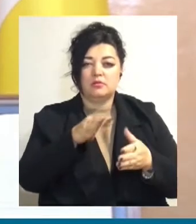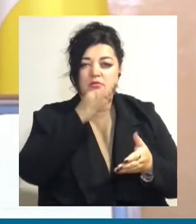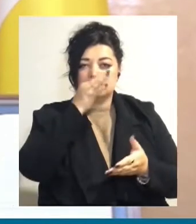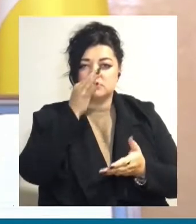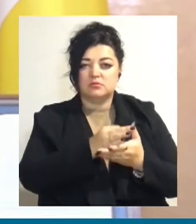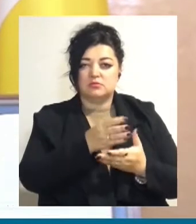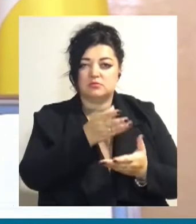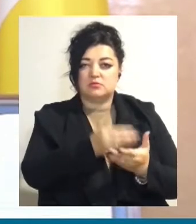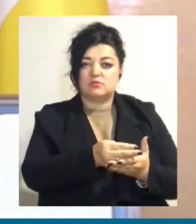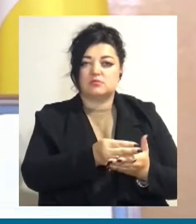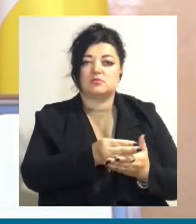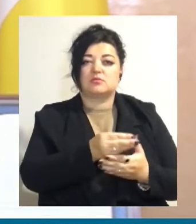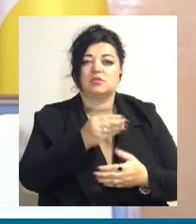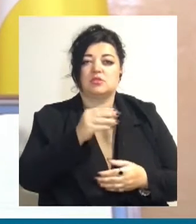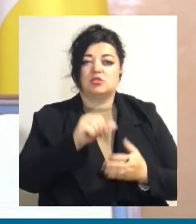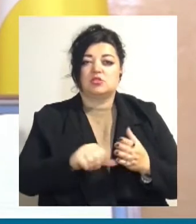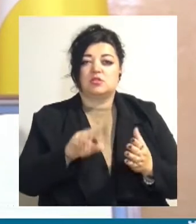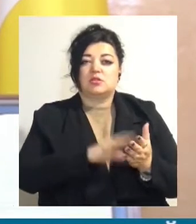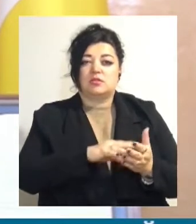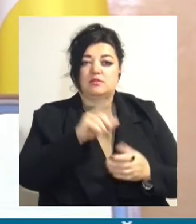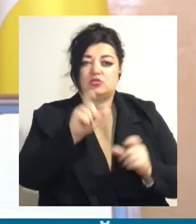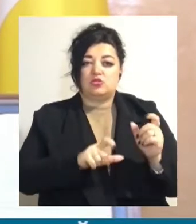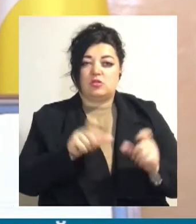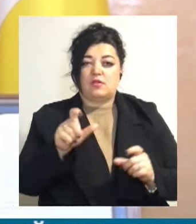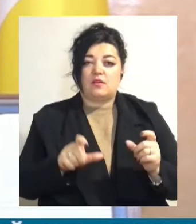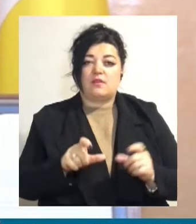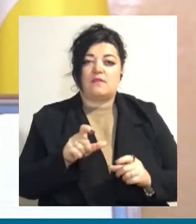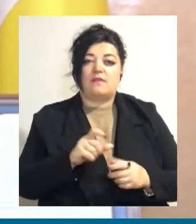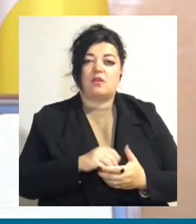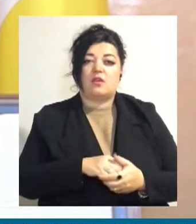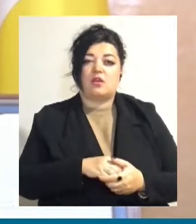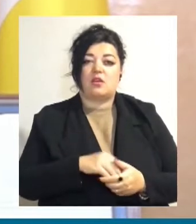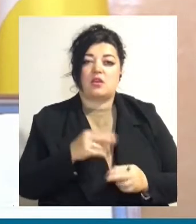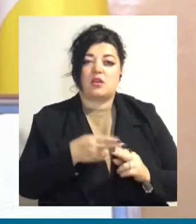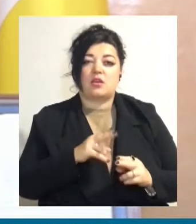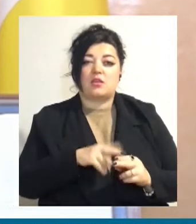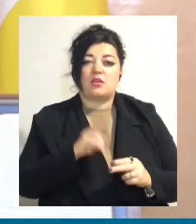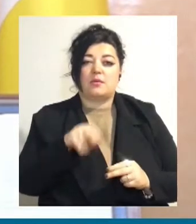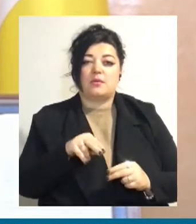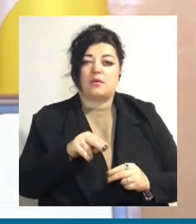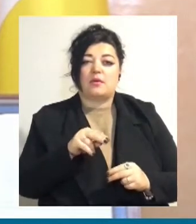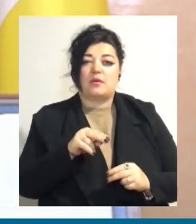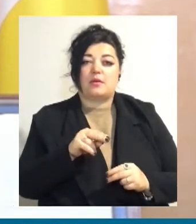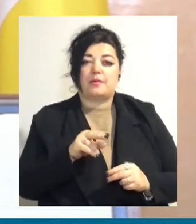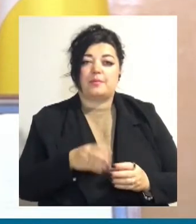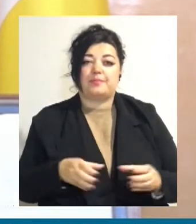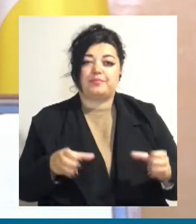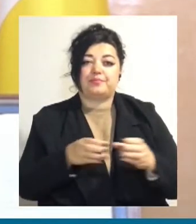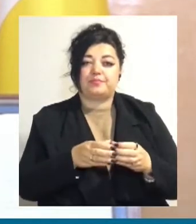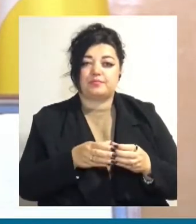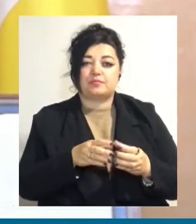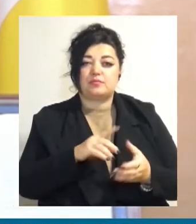техніки і 69 чоловік. Це КП «Одесь, Гор Електро